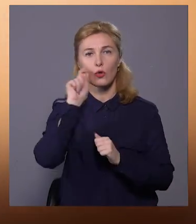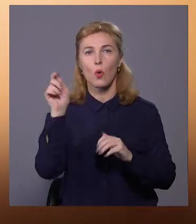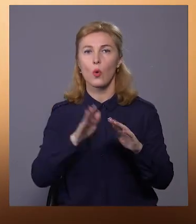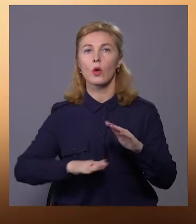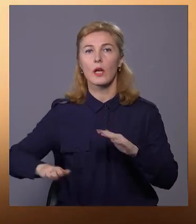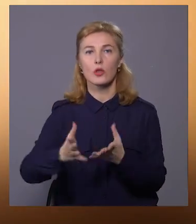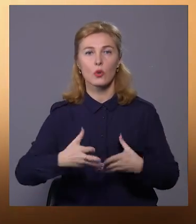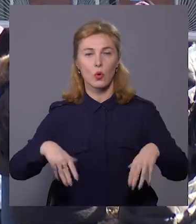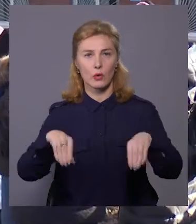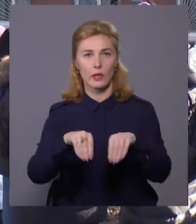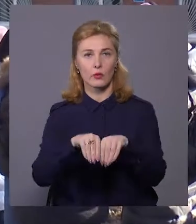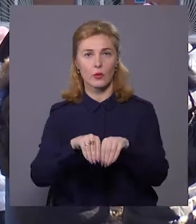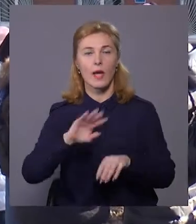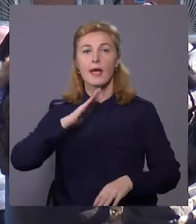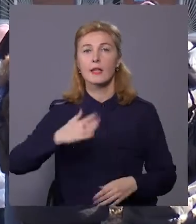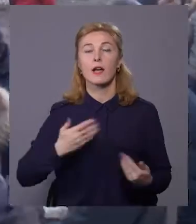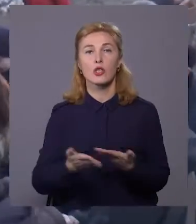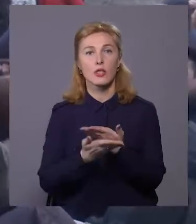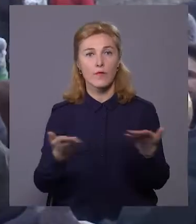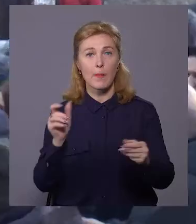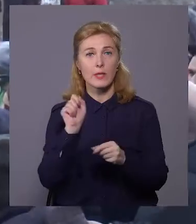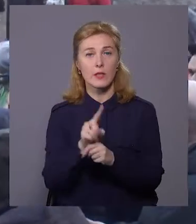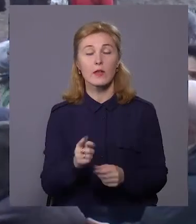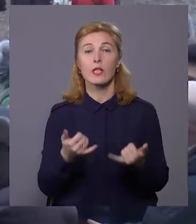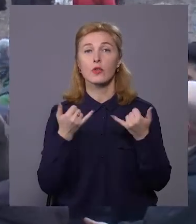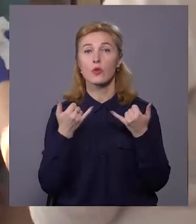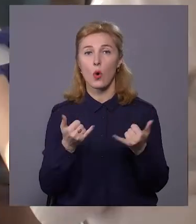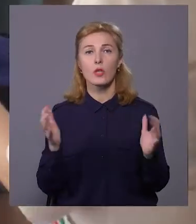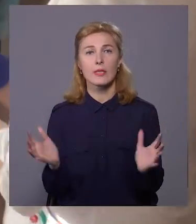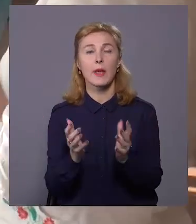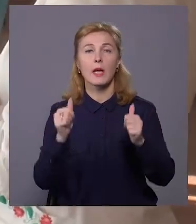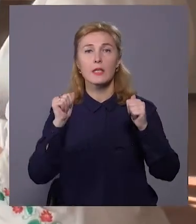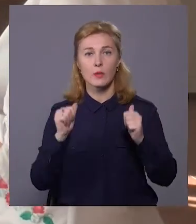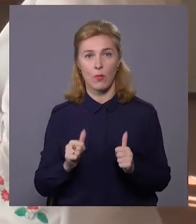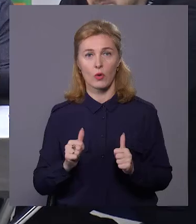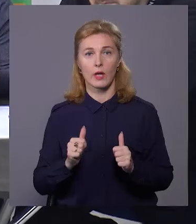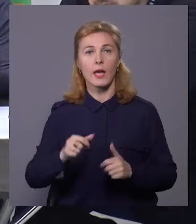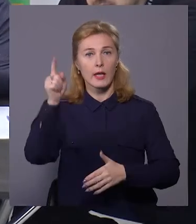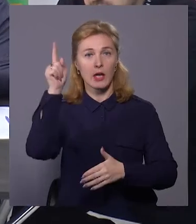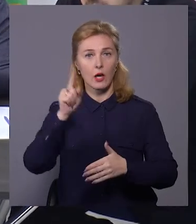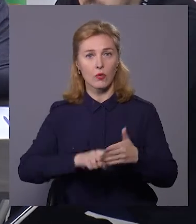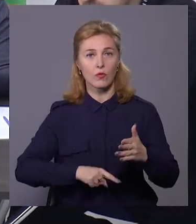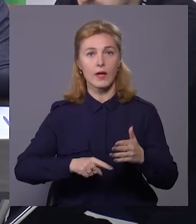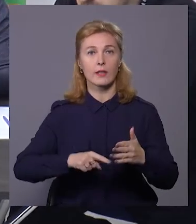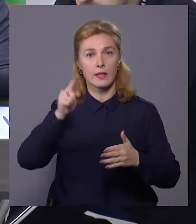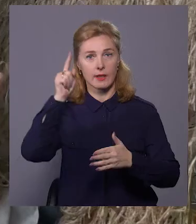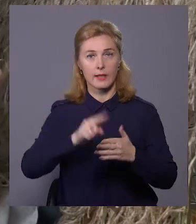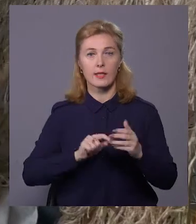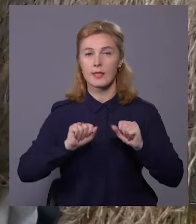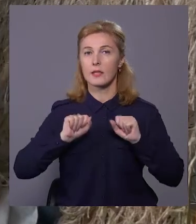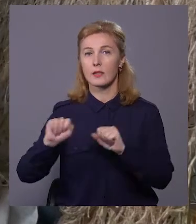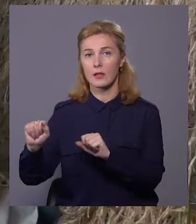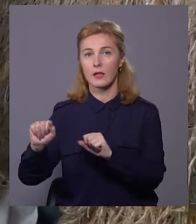родину. Наше з вами завдання сьогодні – зберігати спокій та гарантувати надійні тихи.